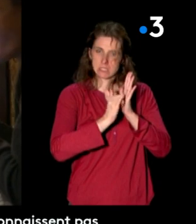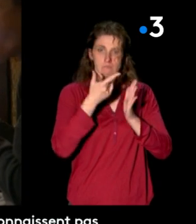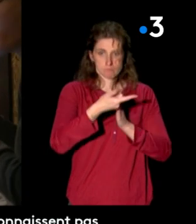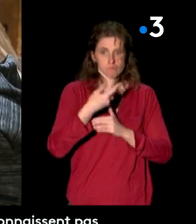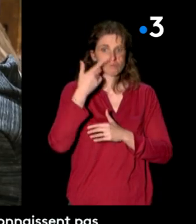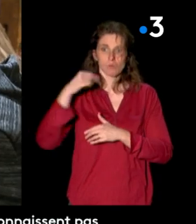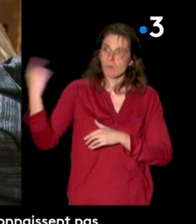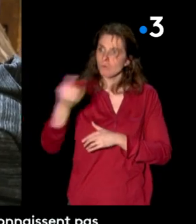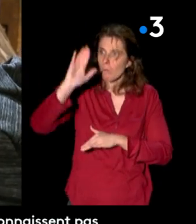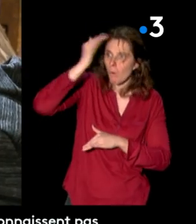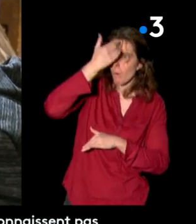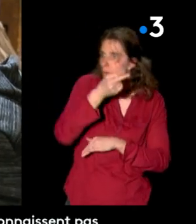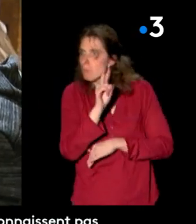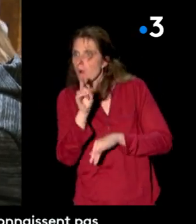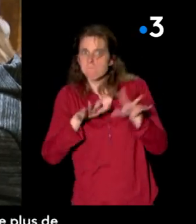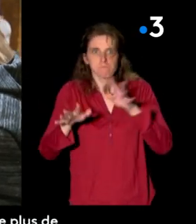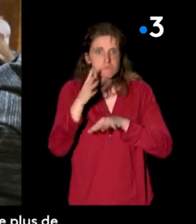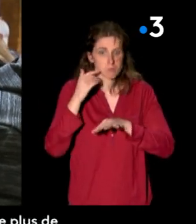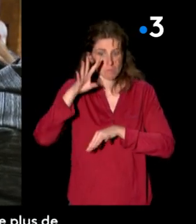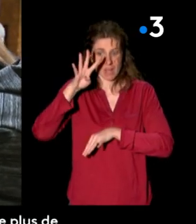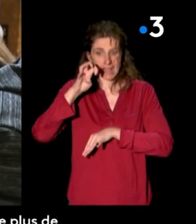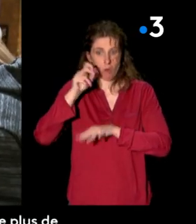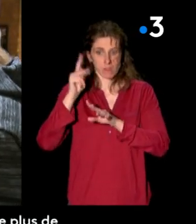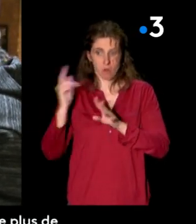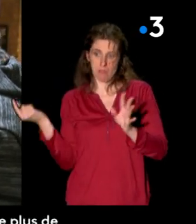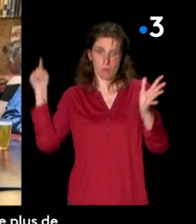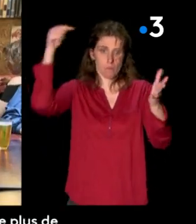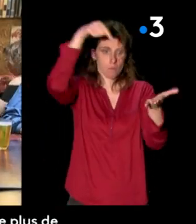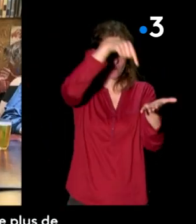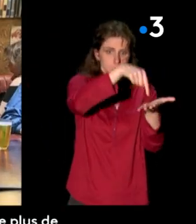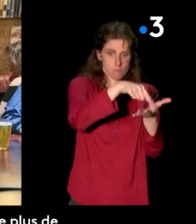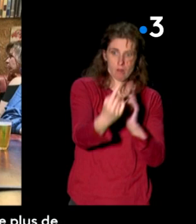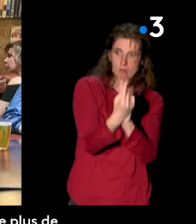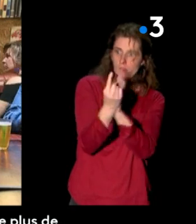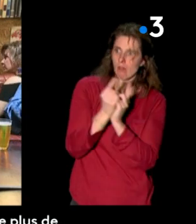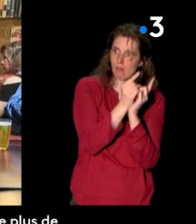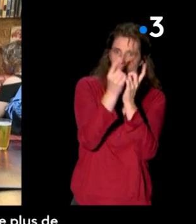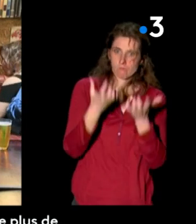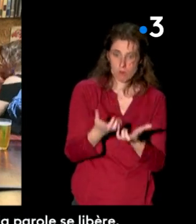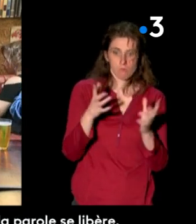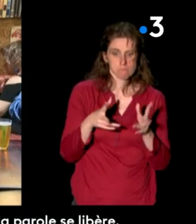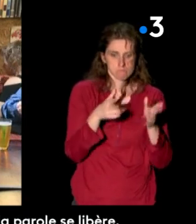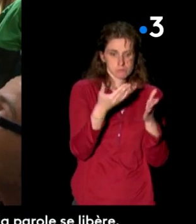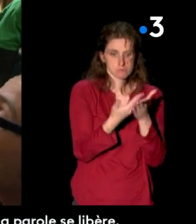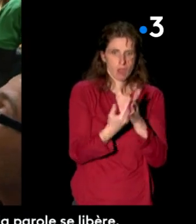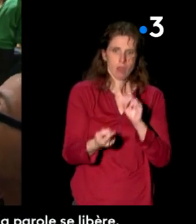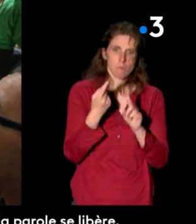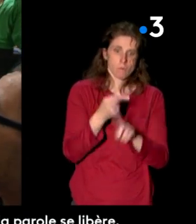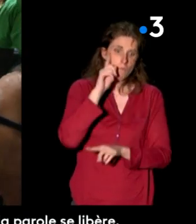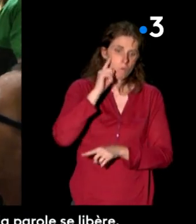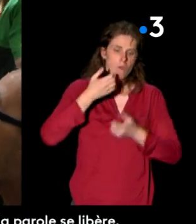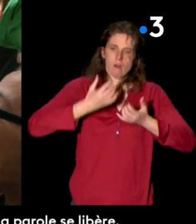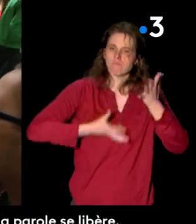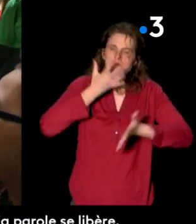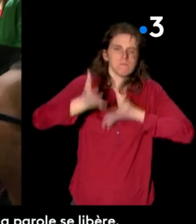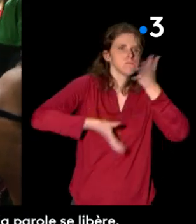connaissent pas forcément tous. Certains n pas hésité à faire plus de 40 kilomètres pour être présents, mais ce moment est important, car ici, la parole se